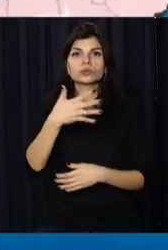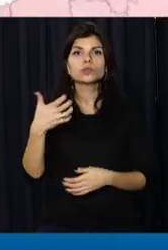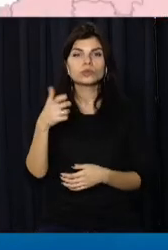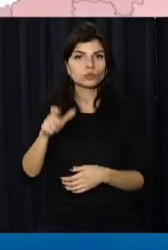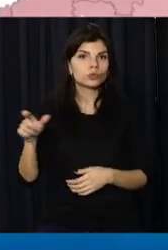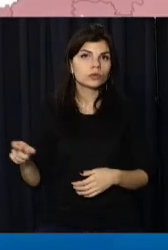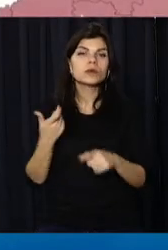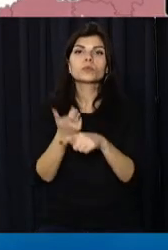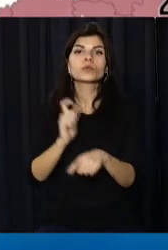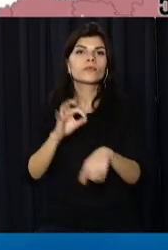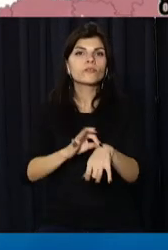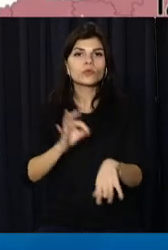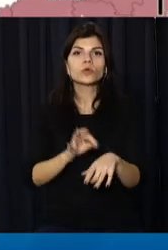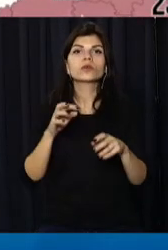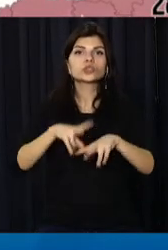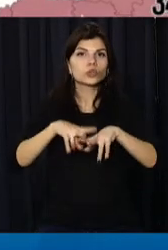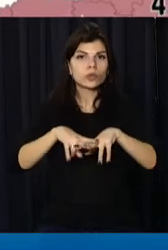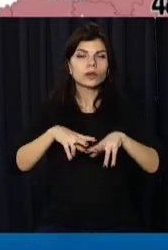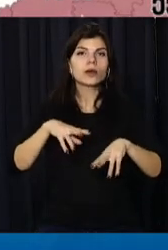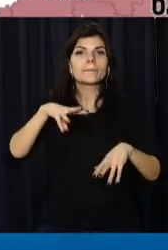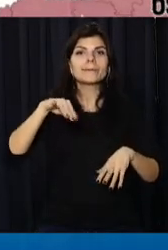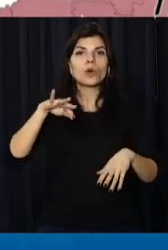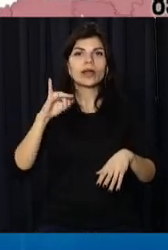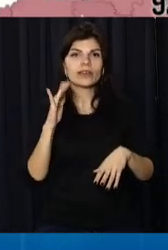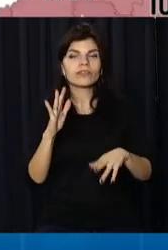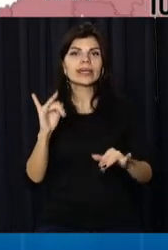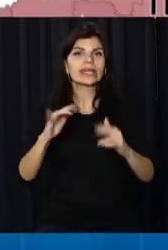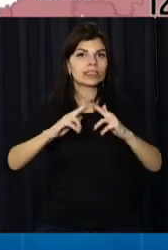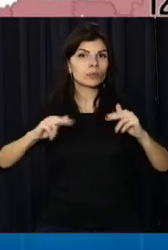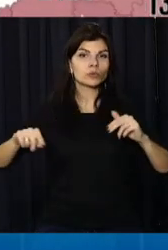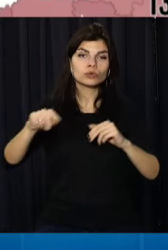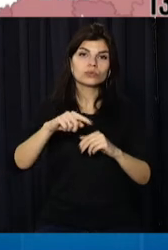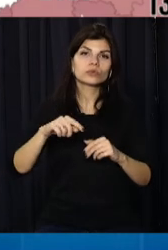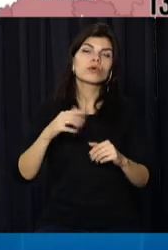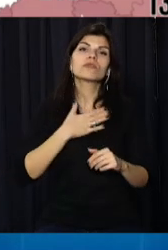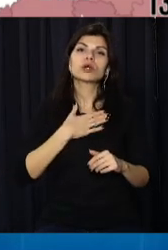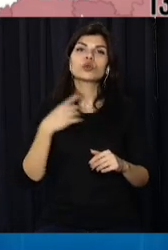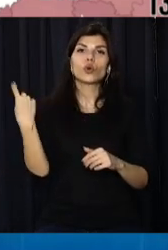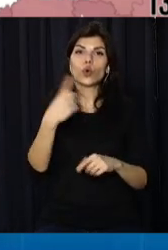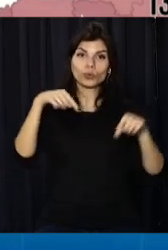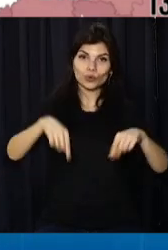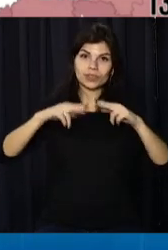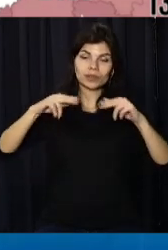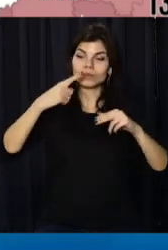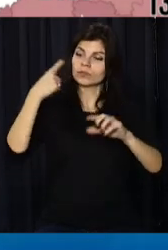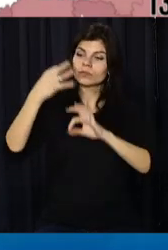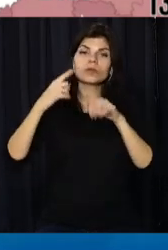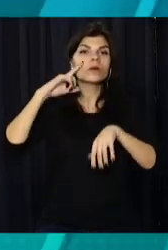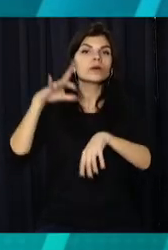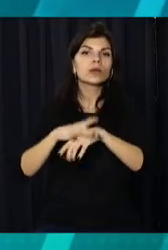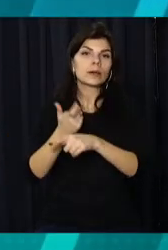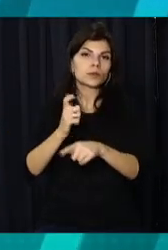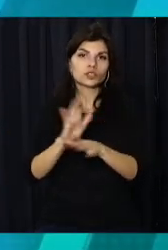українців. Найбільша захворюваність в столиці, на Миколаївщині та Дніпропетровщині. У нашій області минулої доби діагностували